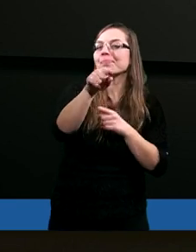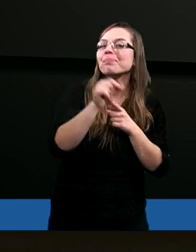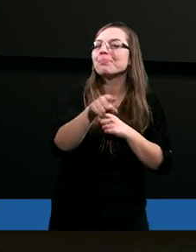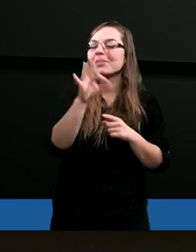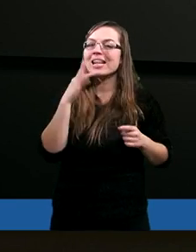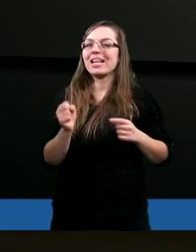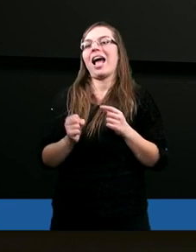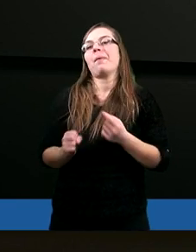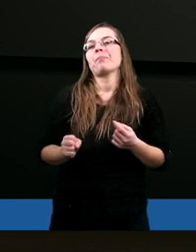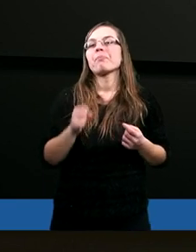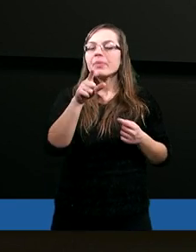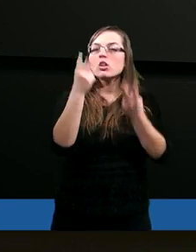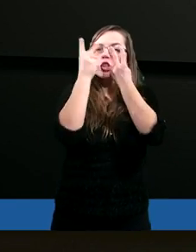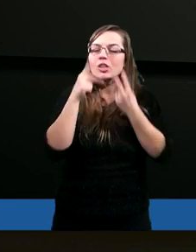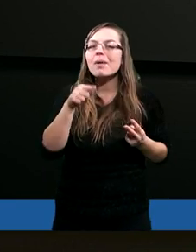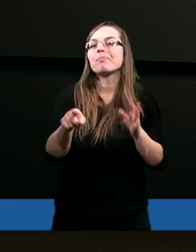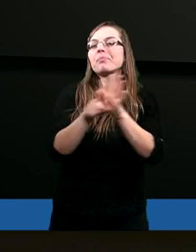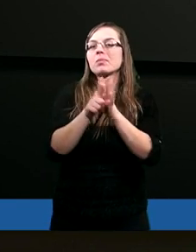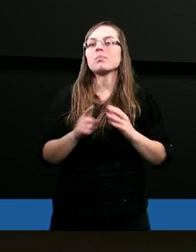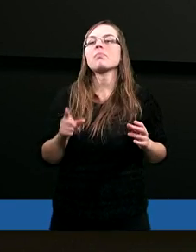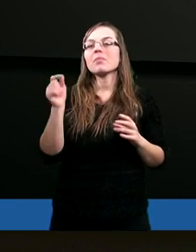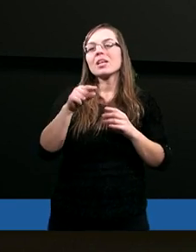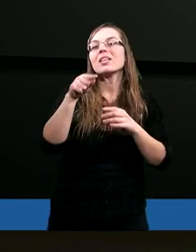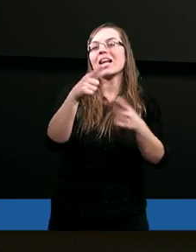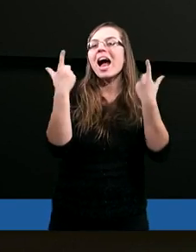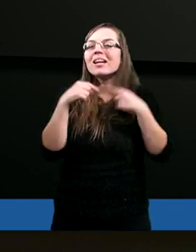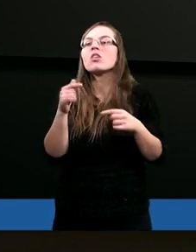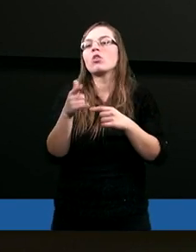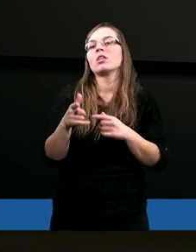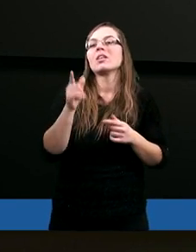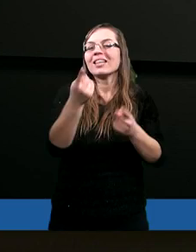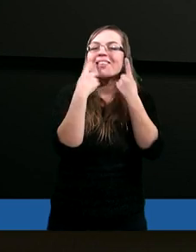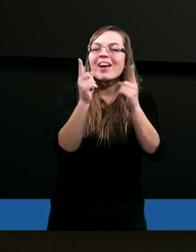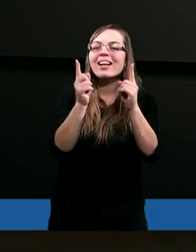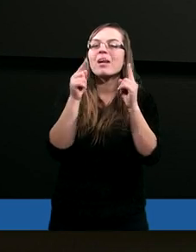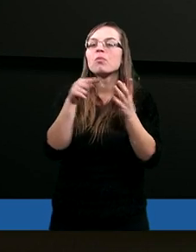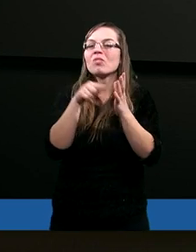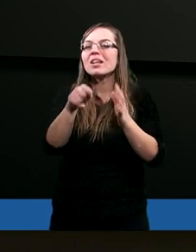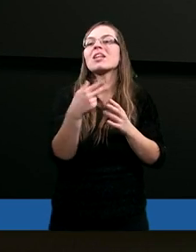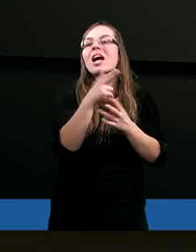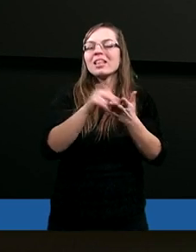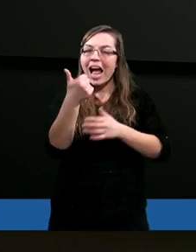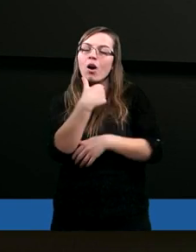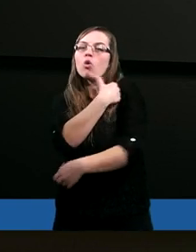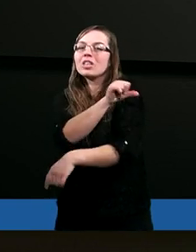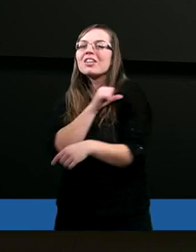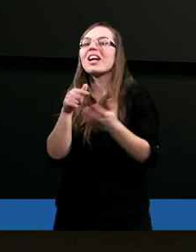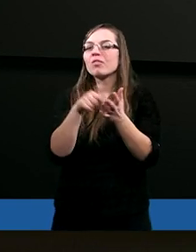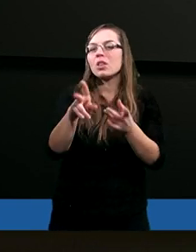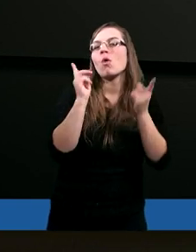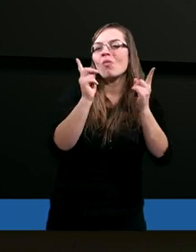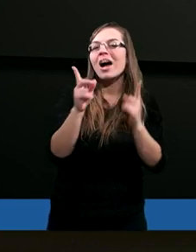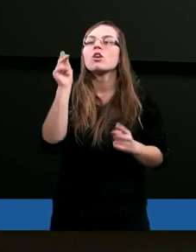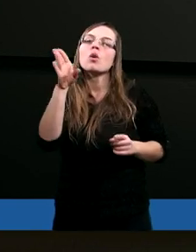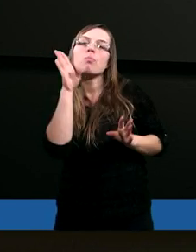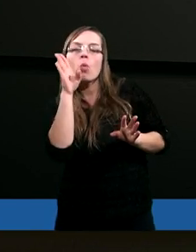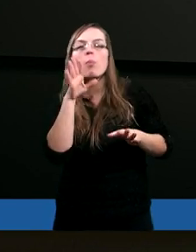Tak tutaj czytamy teksty, rzadko kiedy na nie zwracamy nawet jako chrześcijanie uwagę, że